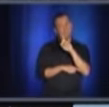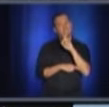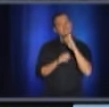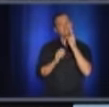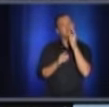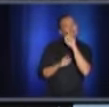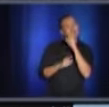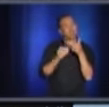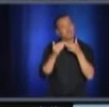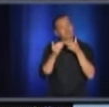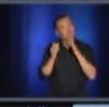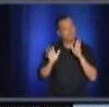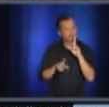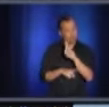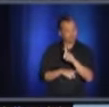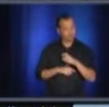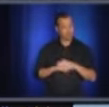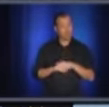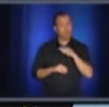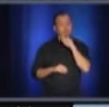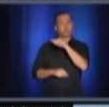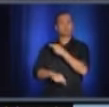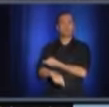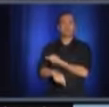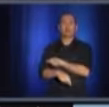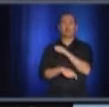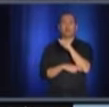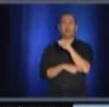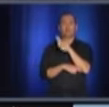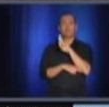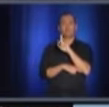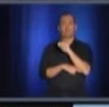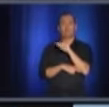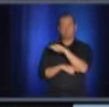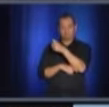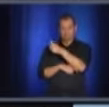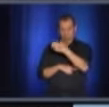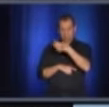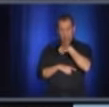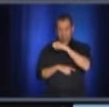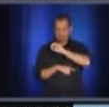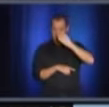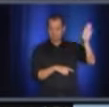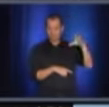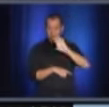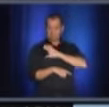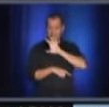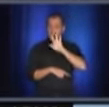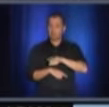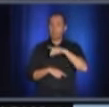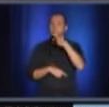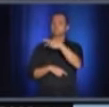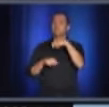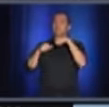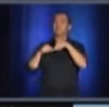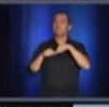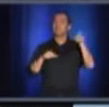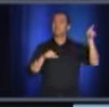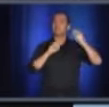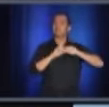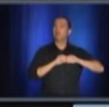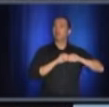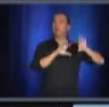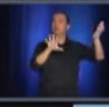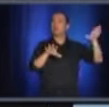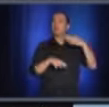avez porté plainte à la police suite à la diffusion de votre adresse personnelle sur les réseaux sociaux. Je comprends que vous êtes limité dans vos